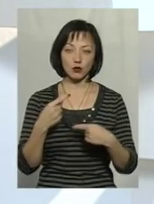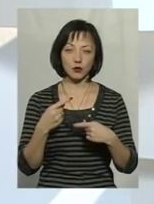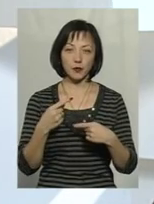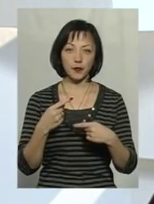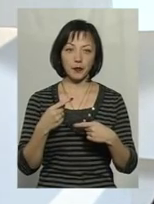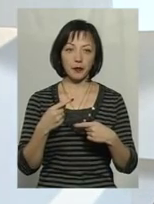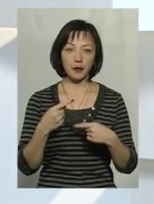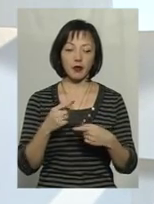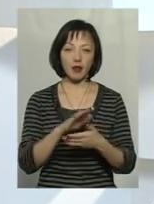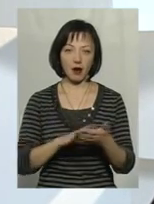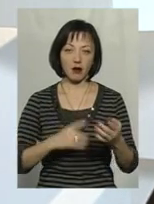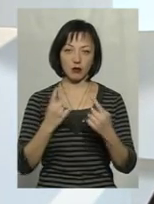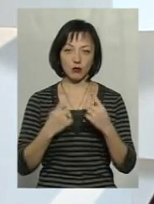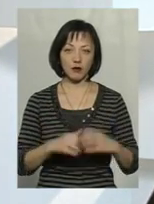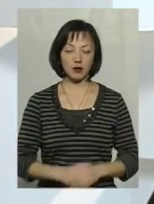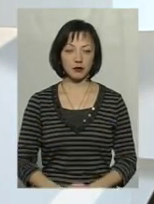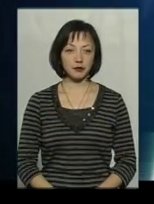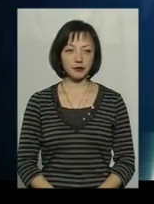замальовку і далі продовжимо.